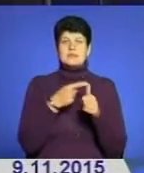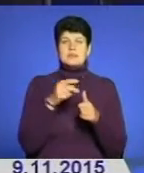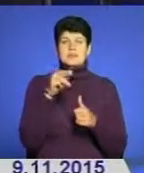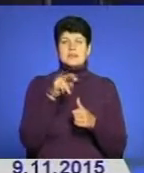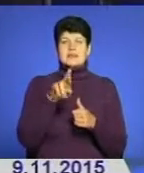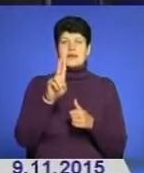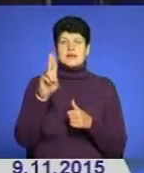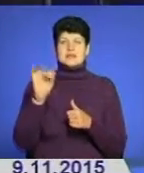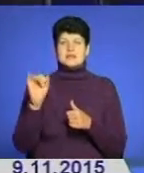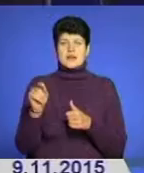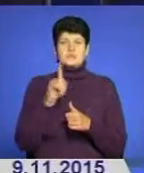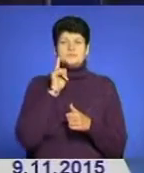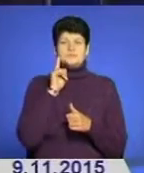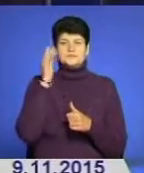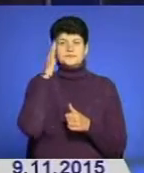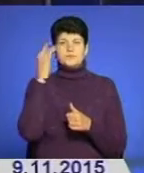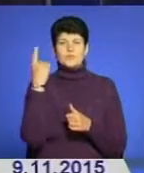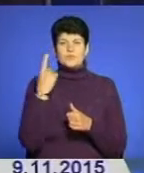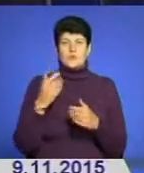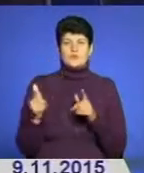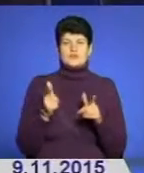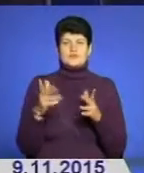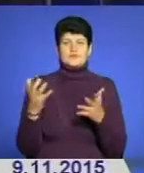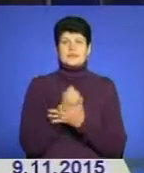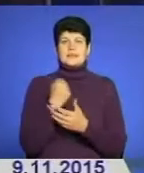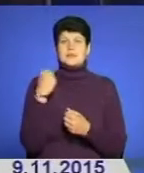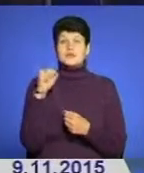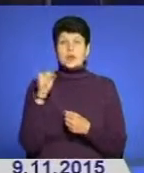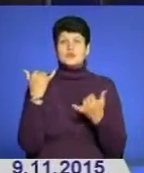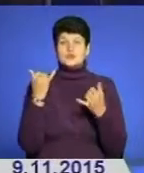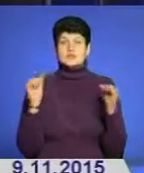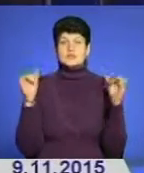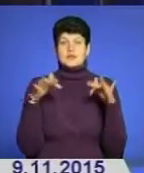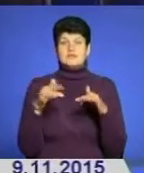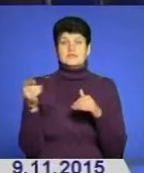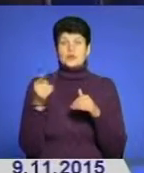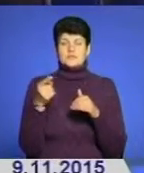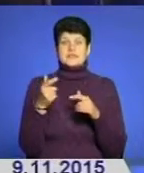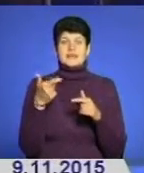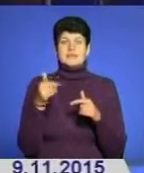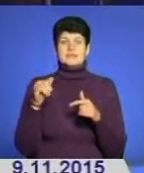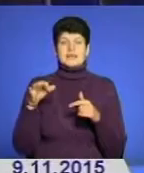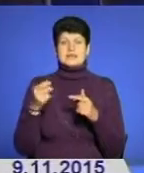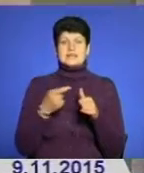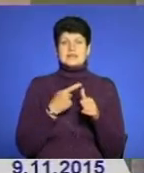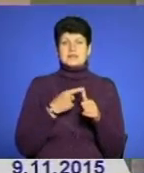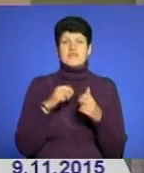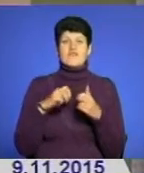Юні таланти області посилено готувалися, щоб вибороти перемогу. Сьогодні вони зібралися в Тернопільській українській гімназії імені Івана Франка.